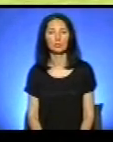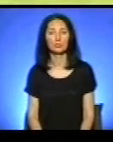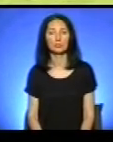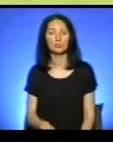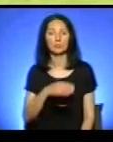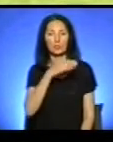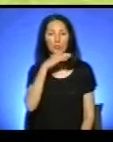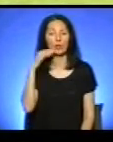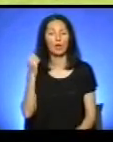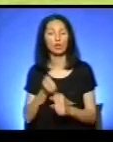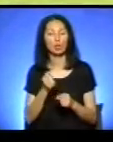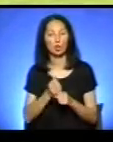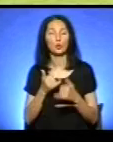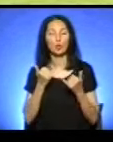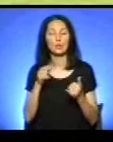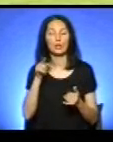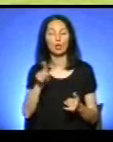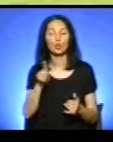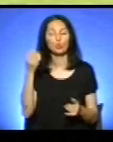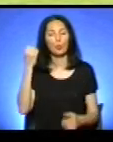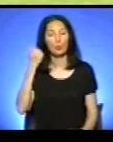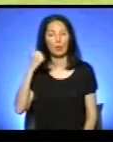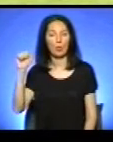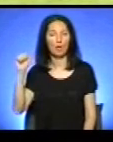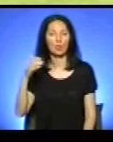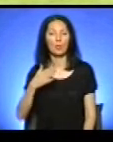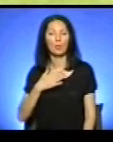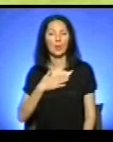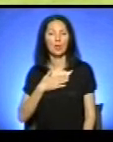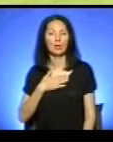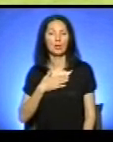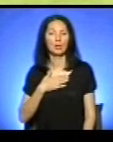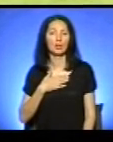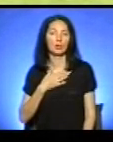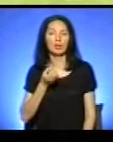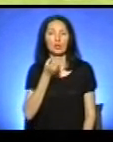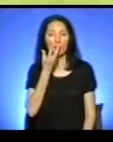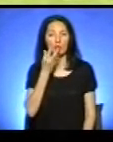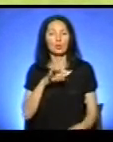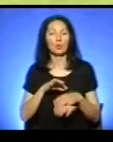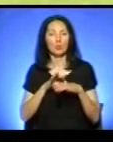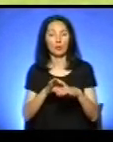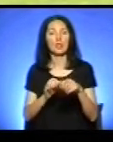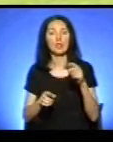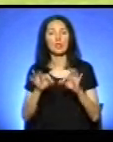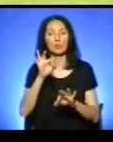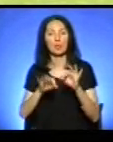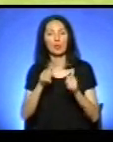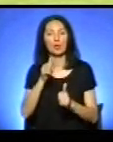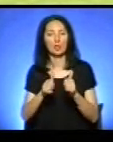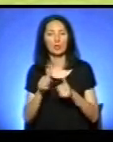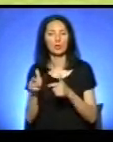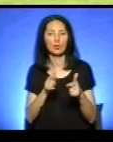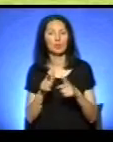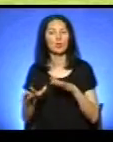Багато зроблено для того, щоб перемагати. Ми хороші провели збори, ми готувалися іменно під ці змагання.